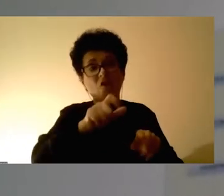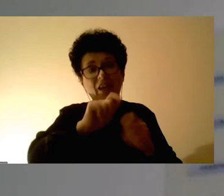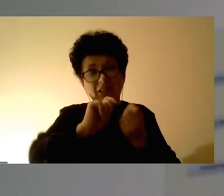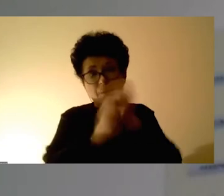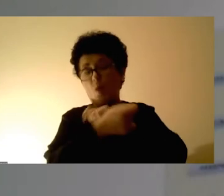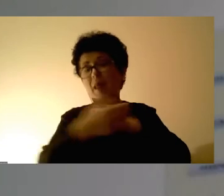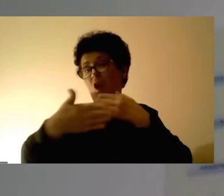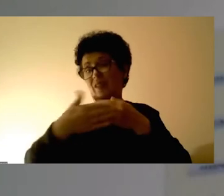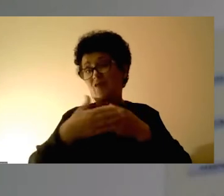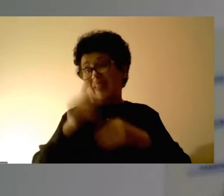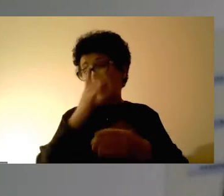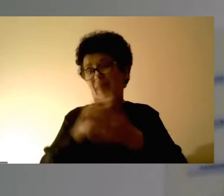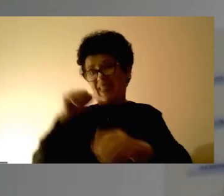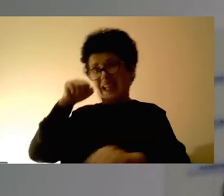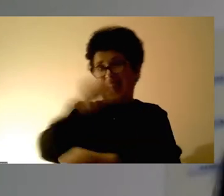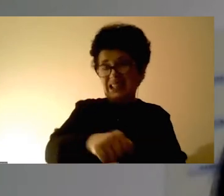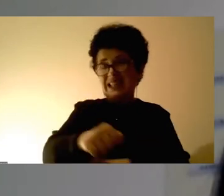со сето тоа,